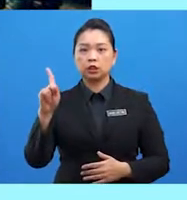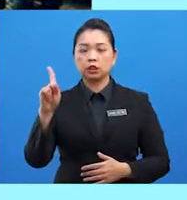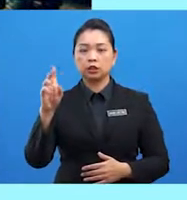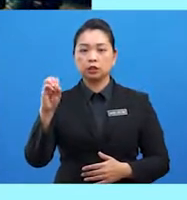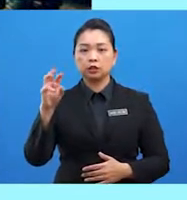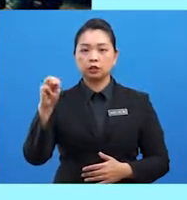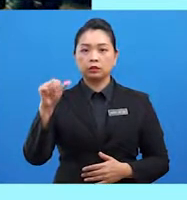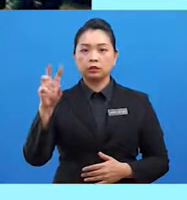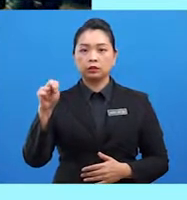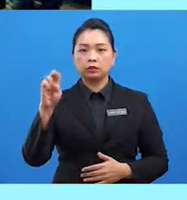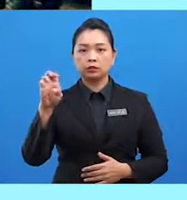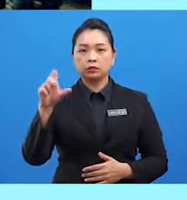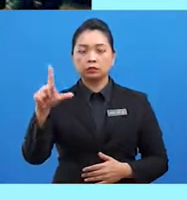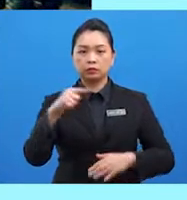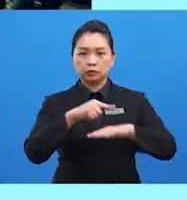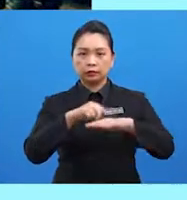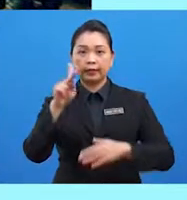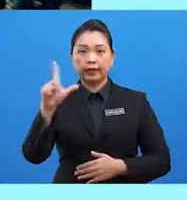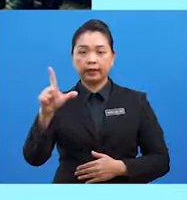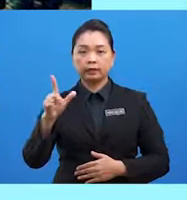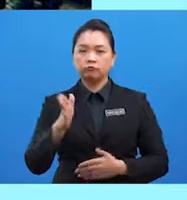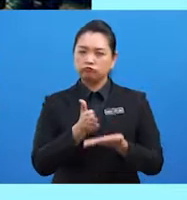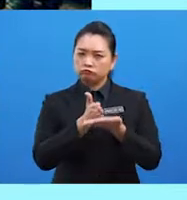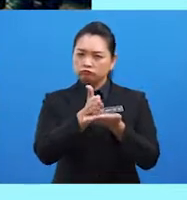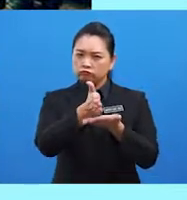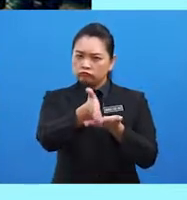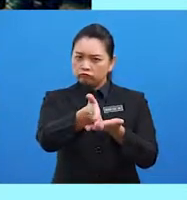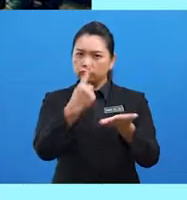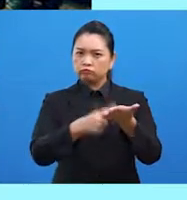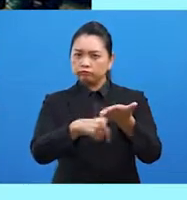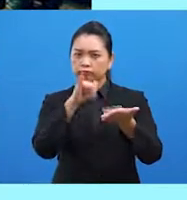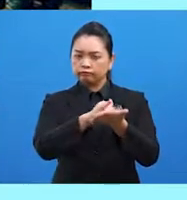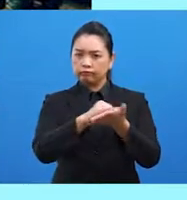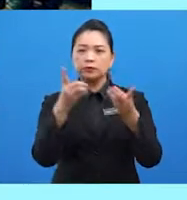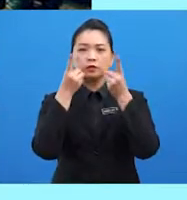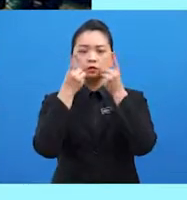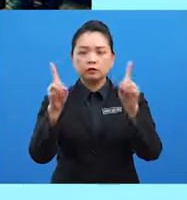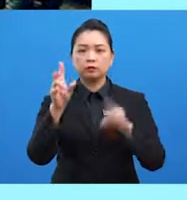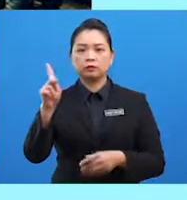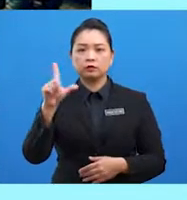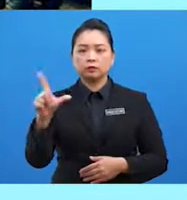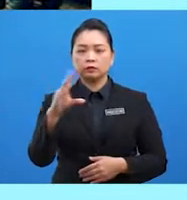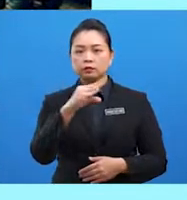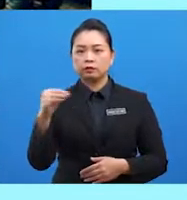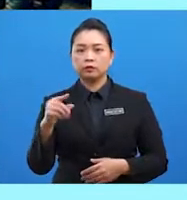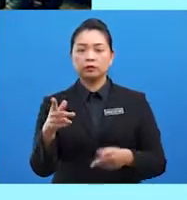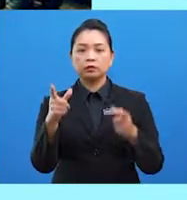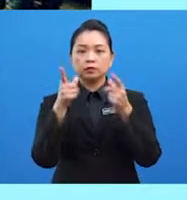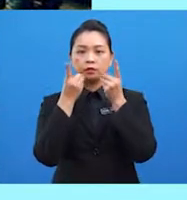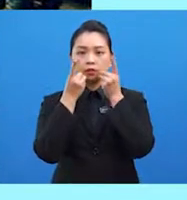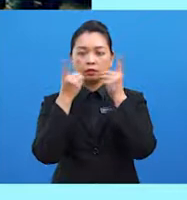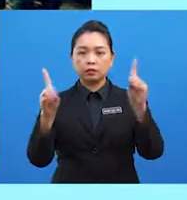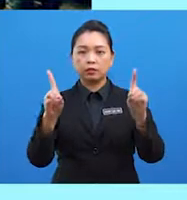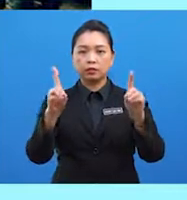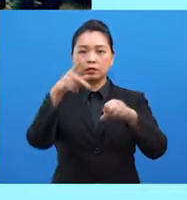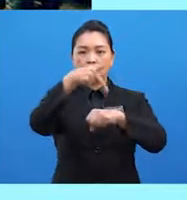Menerusi persidangan tersebut, deklarasi Kuala Lumpur dan deklarasi Langkawi